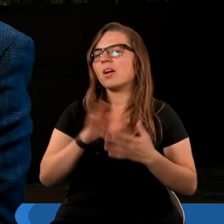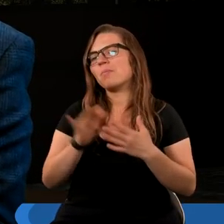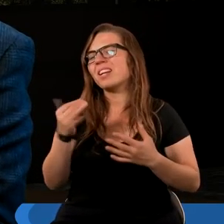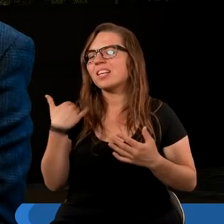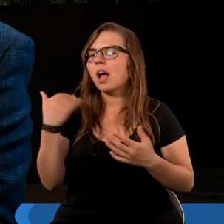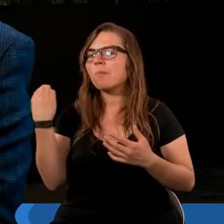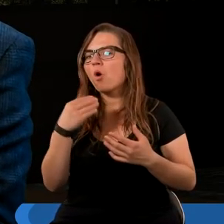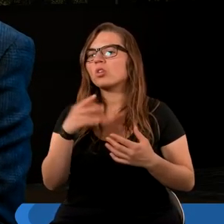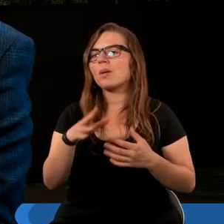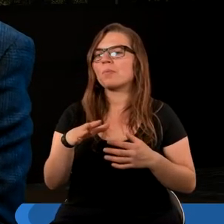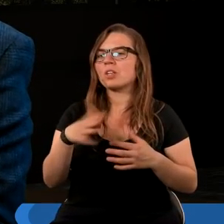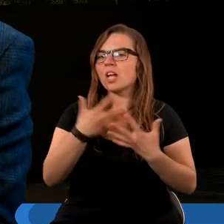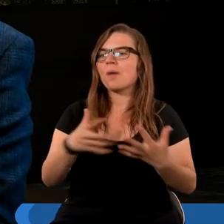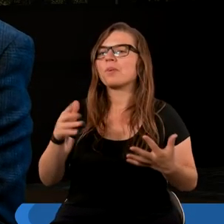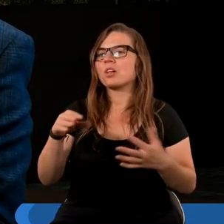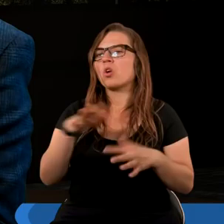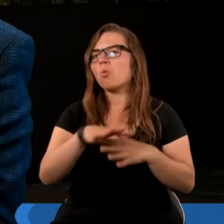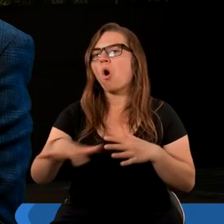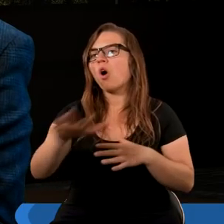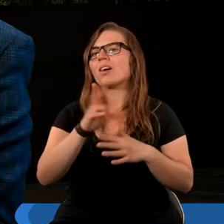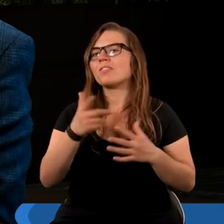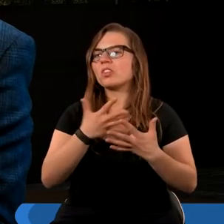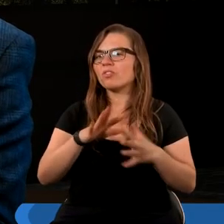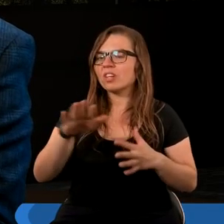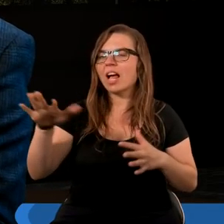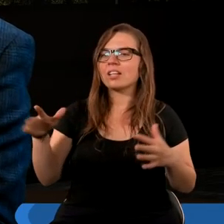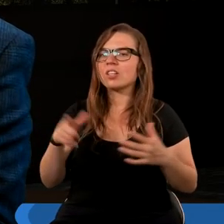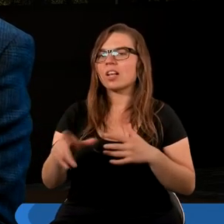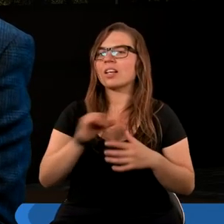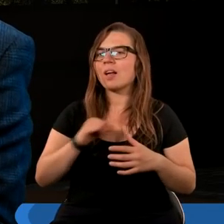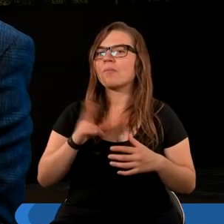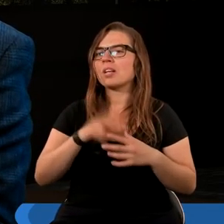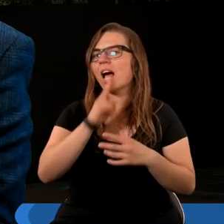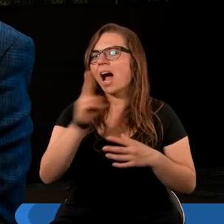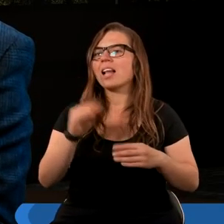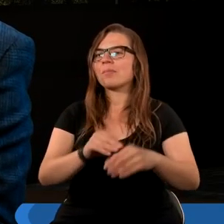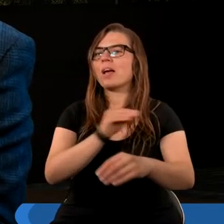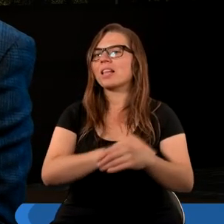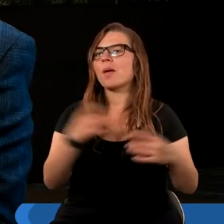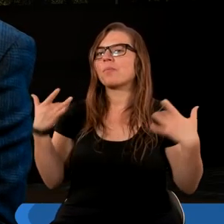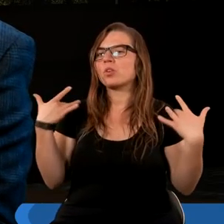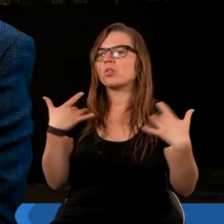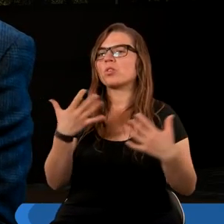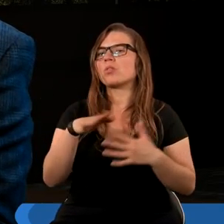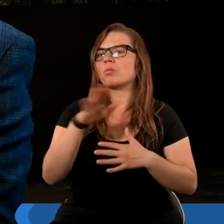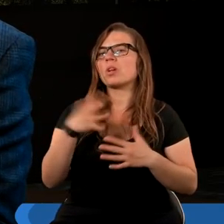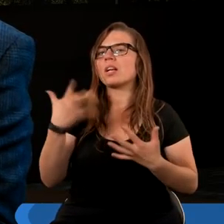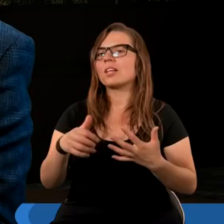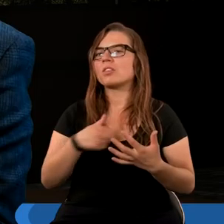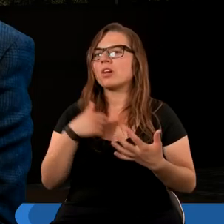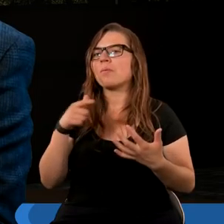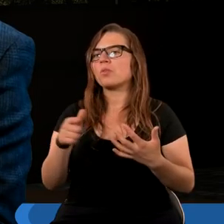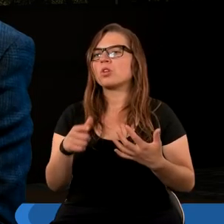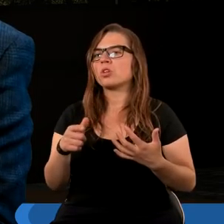bestia z morza, można powiedzieć, jak już mamy i ziemię, i ląd, wszędzie. Tak. Na każdym etapie życia są różnego rodzaju